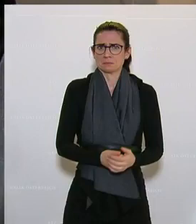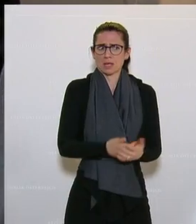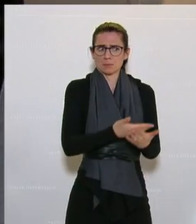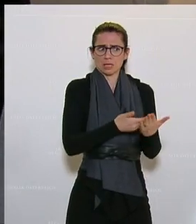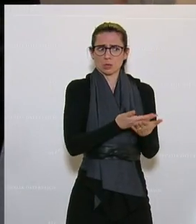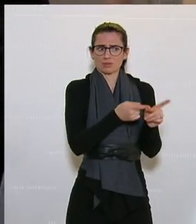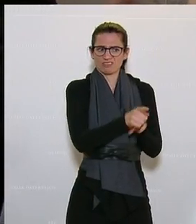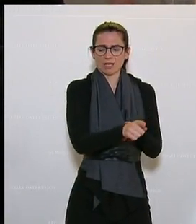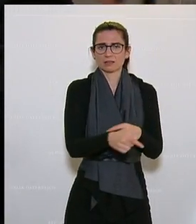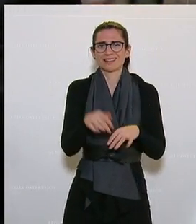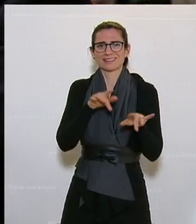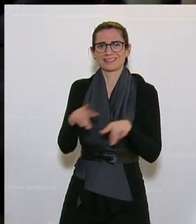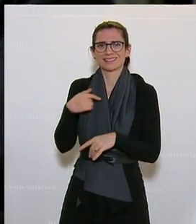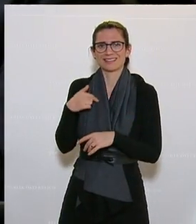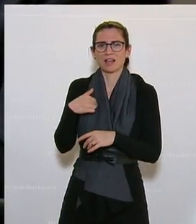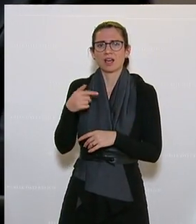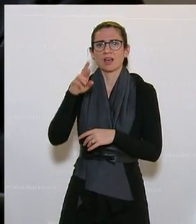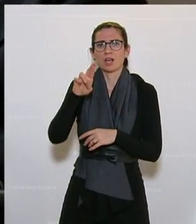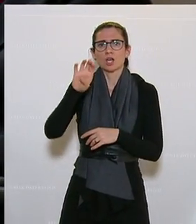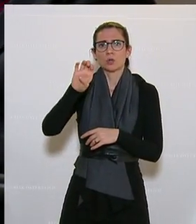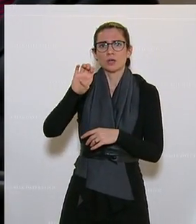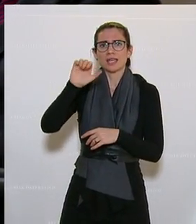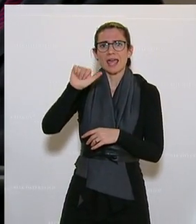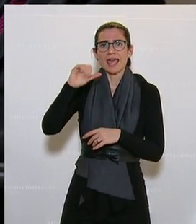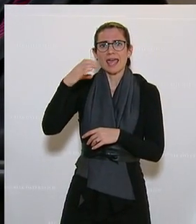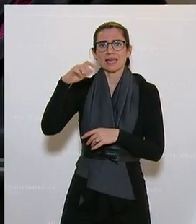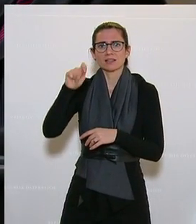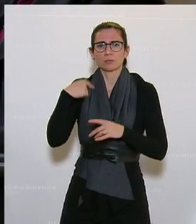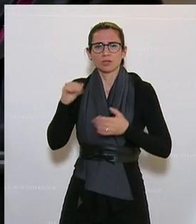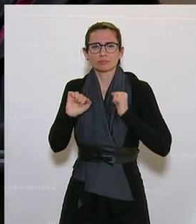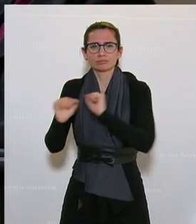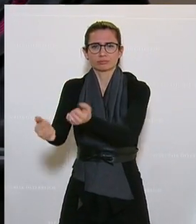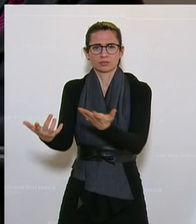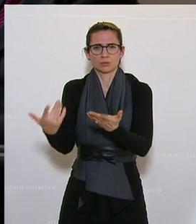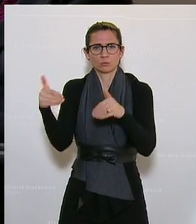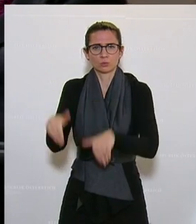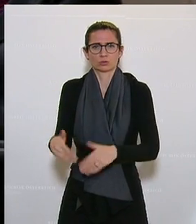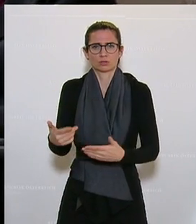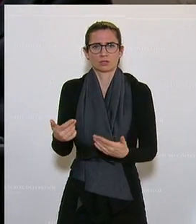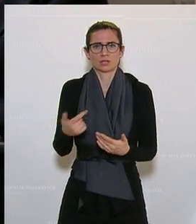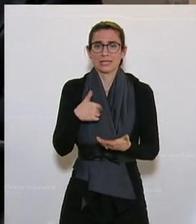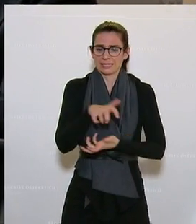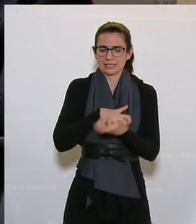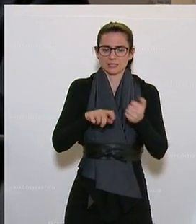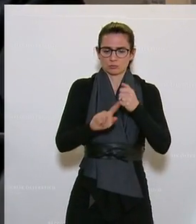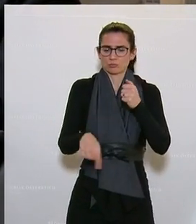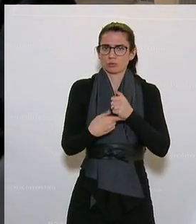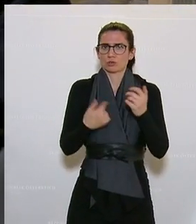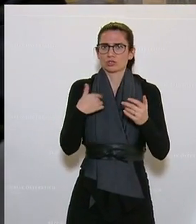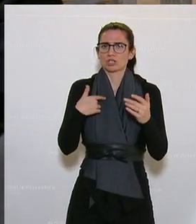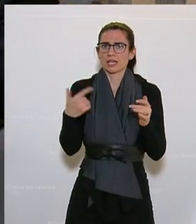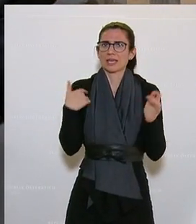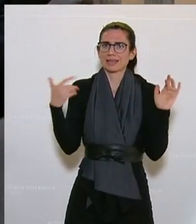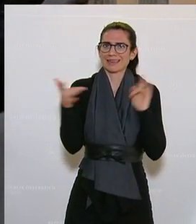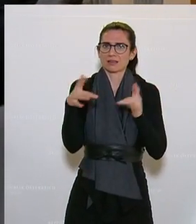kommt dazu, react. Okay, jetzt haben wir das Budget beschlossen auf der EU-Seite, auch die Krisenbudgets zur Bekämpfung der